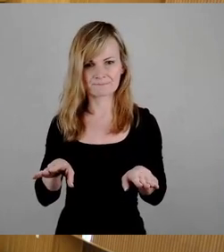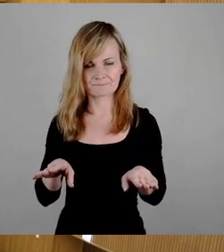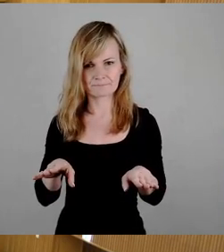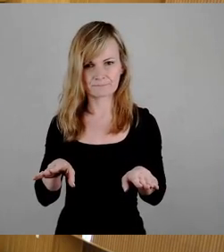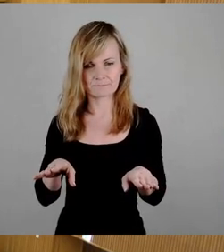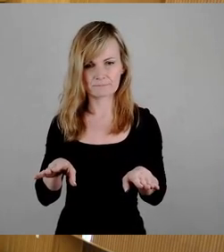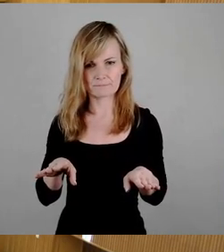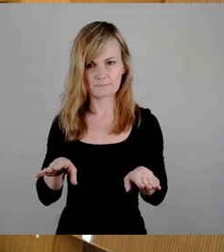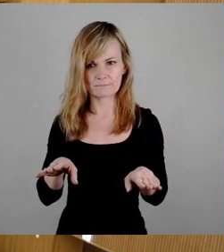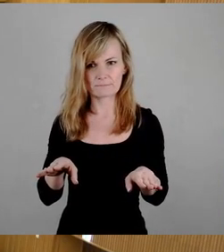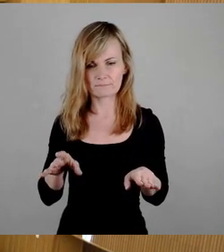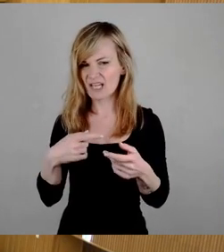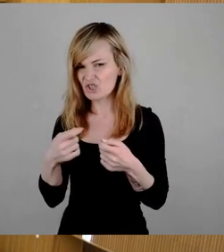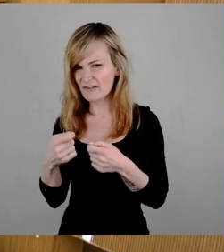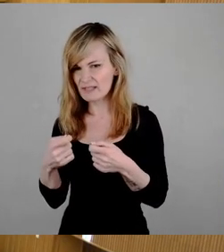Geschäftsordnung